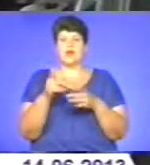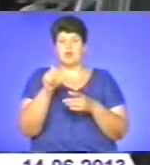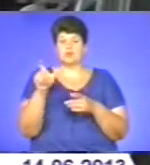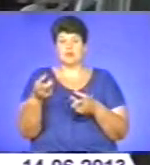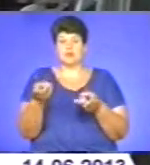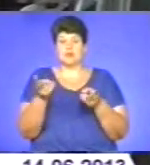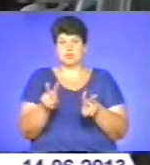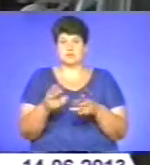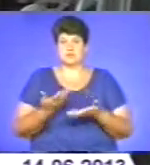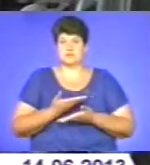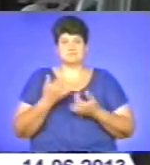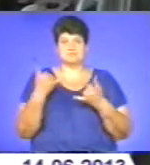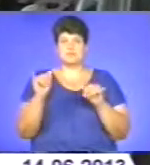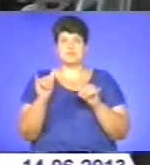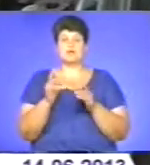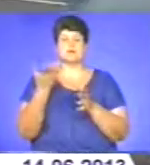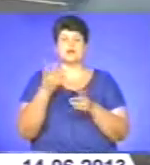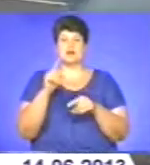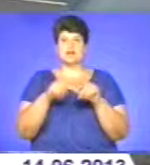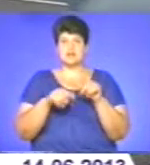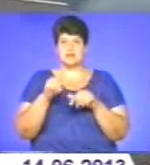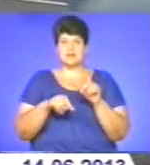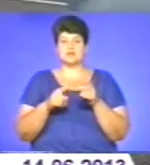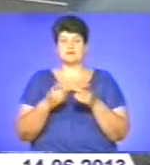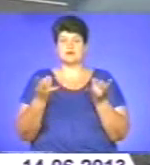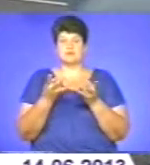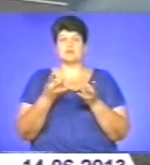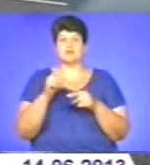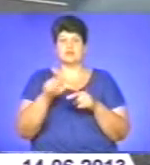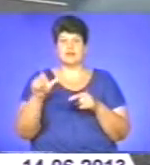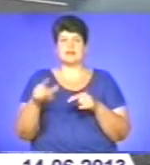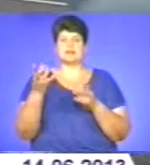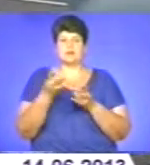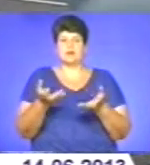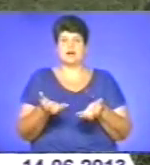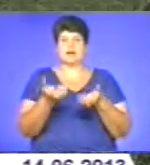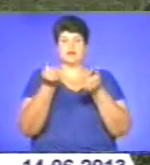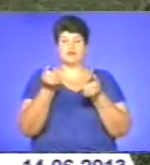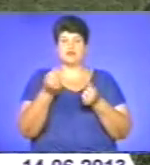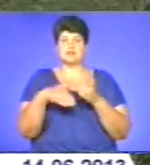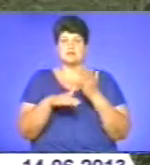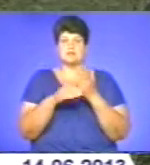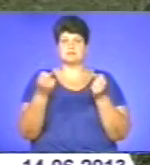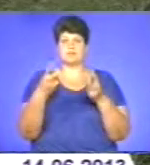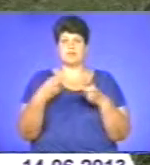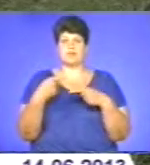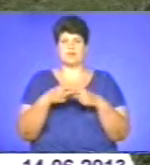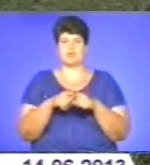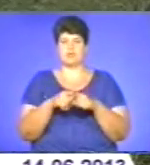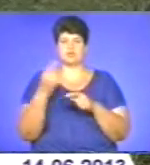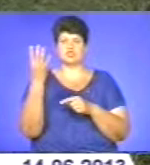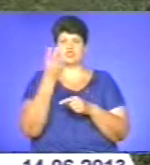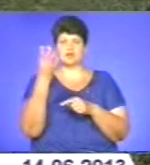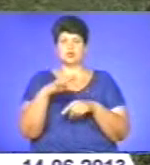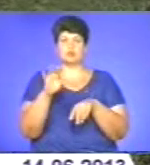живі. Водія «Мазди» та його рідних довелося рятувати із понівечного транспортного засобу за допомогою спеціальної техніки. Четверо